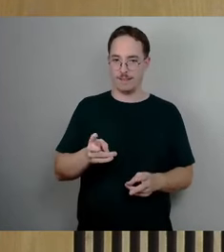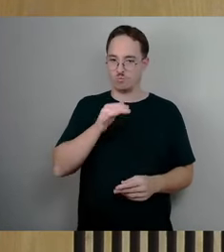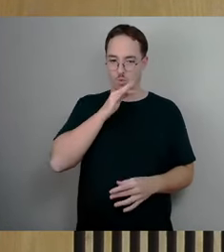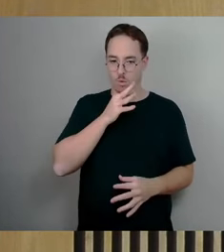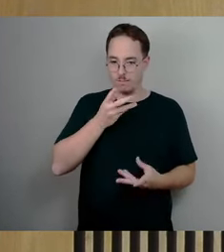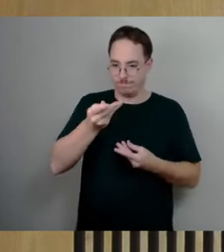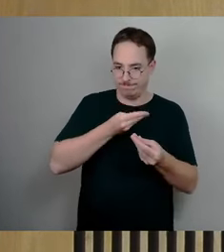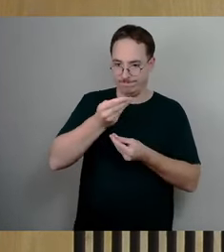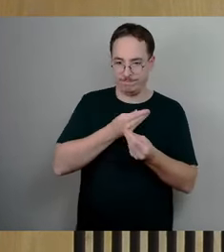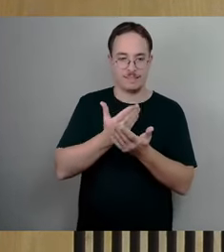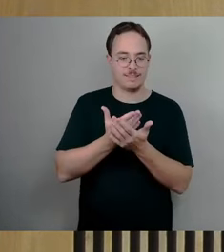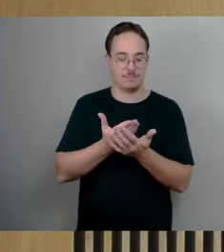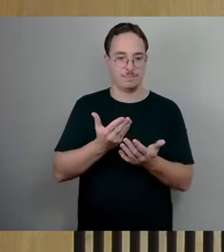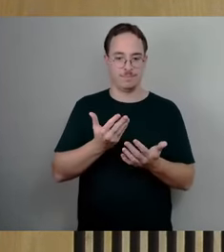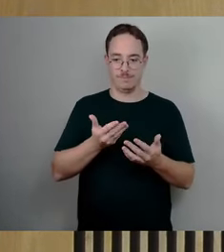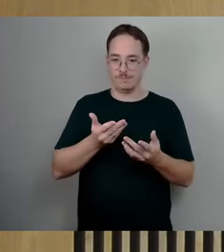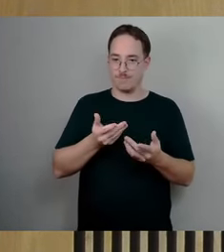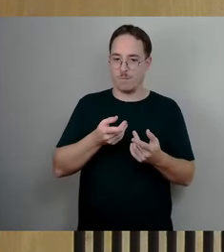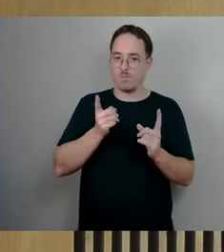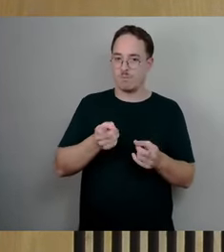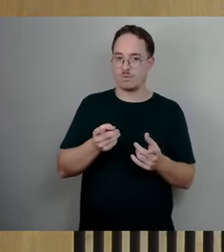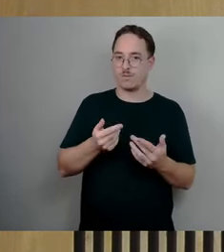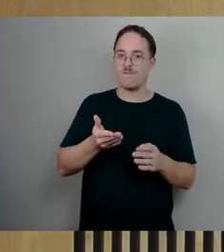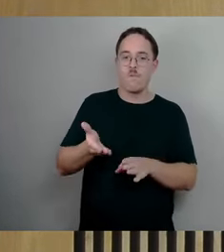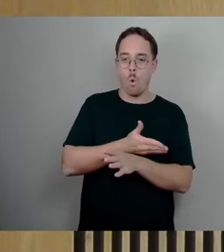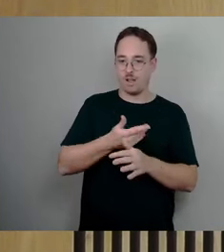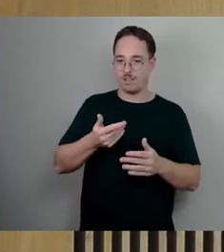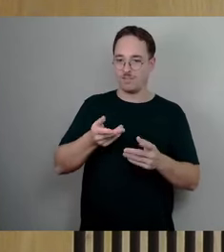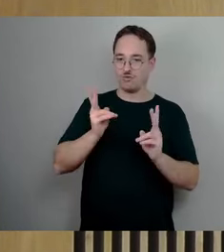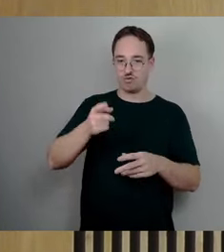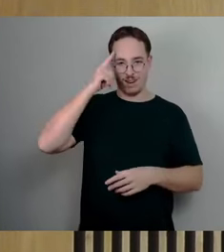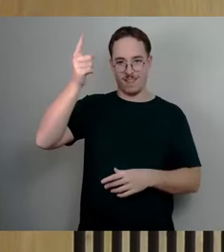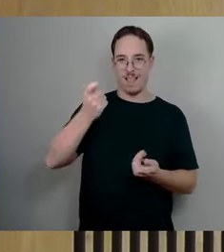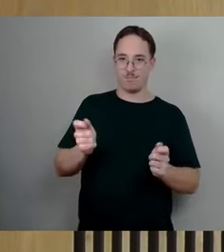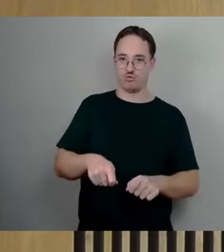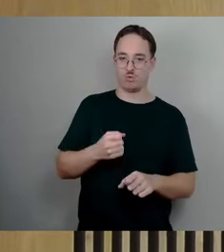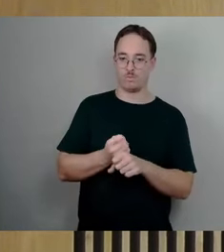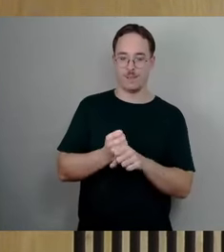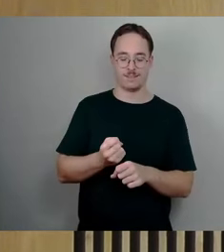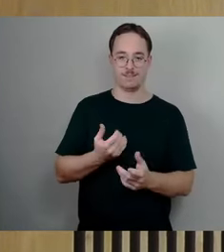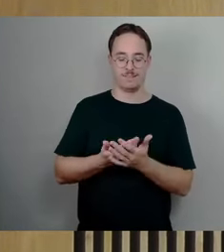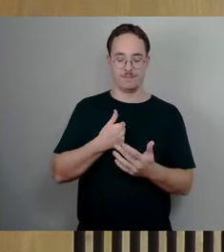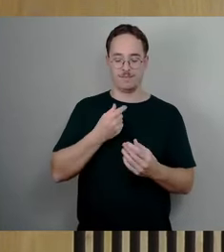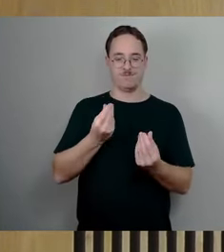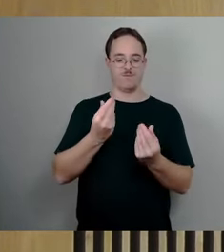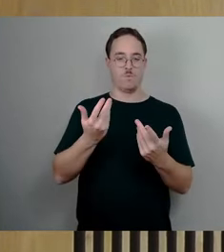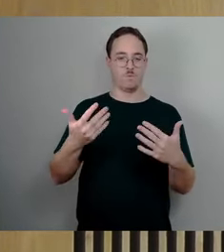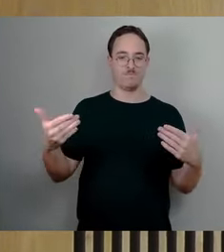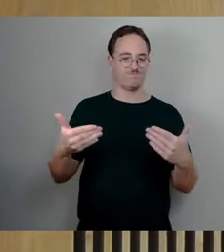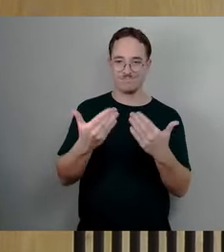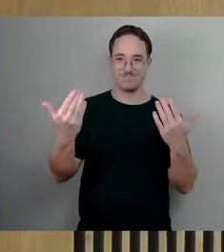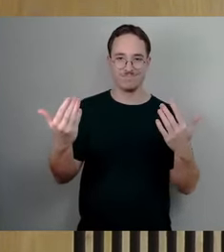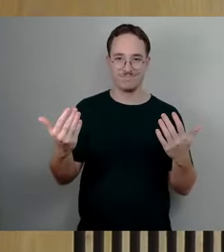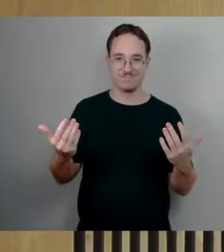muss ja einen Stadtratsbeschluss zugrunde haben. Und wenn gesagt wird, dass das Land etwas signalisiert hat, würde ich gerne wissen, wer im Land